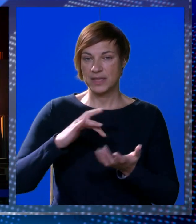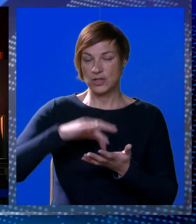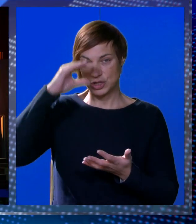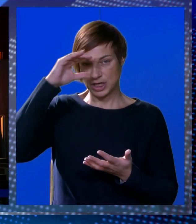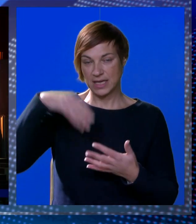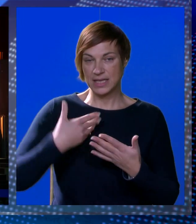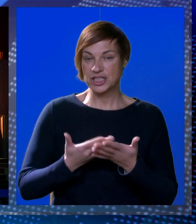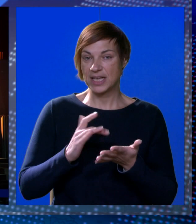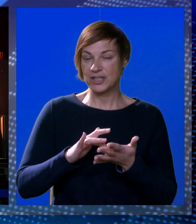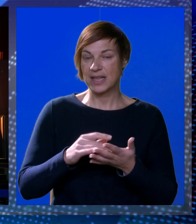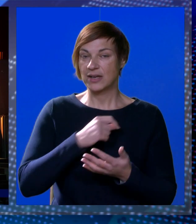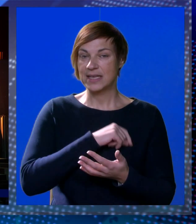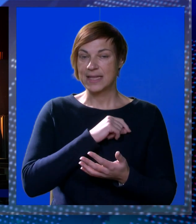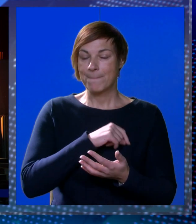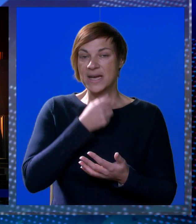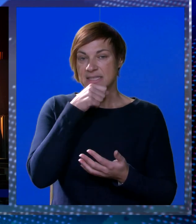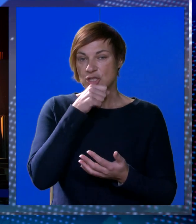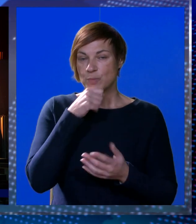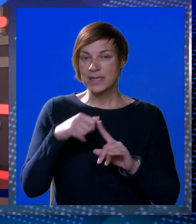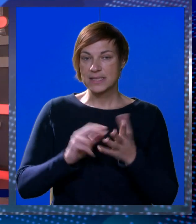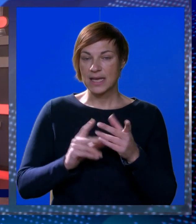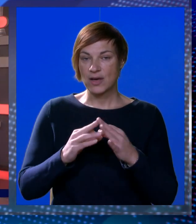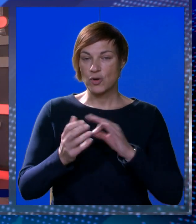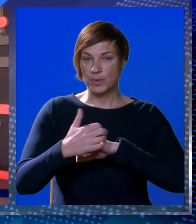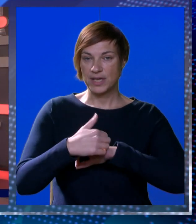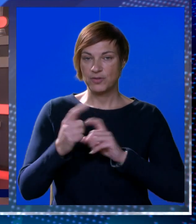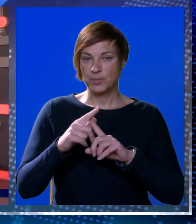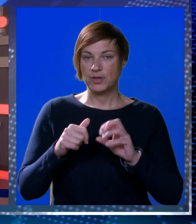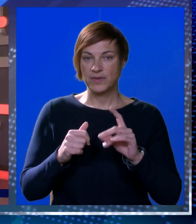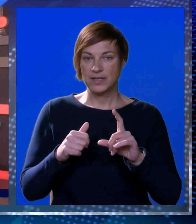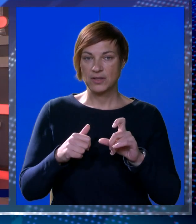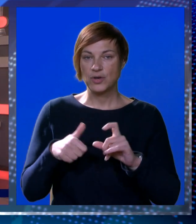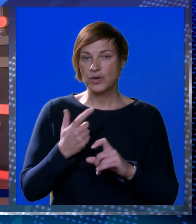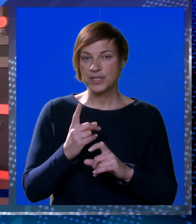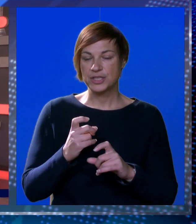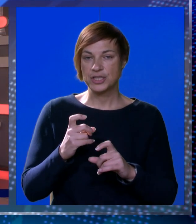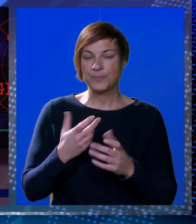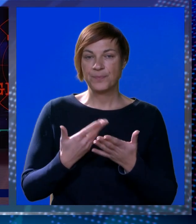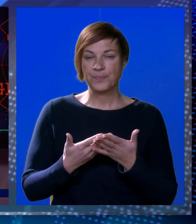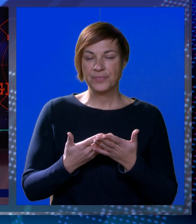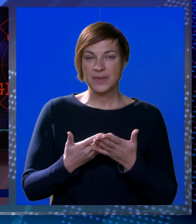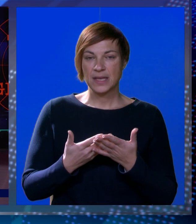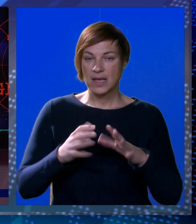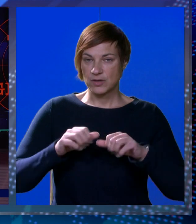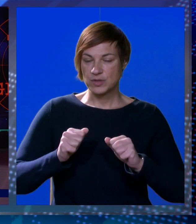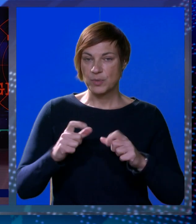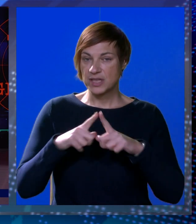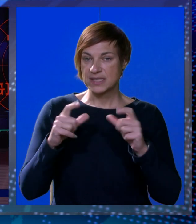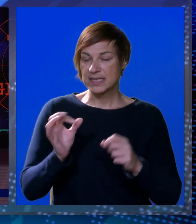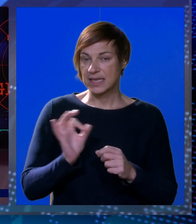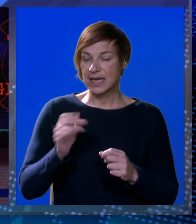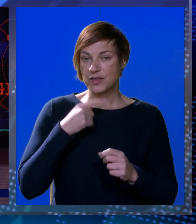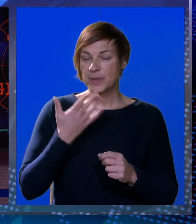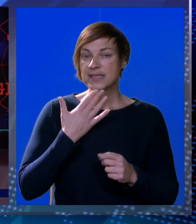u emisiji Točka gledišta dotaknula se i predsjednica županijske komore Dubrovnik Nikolina Trojić. To znači da gospodarska slika je jako